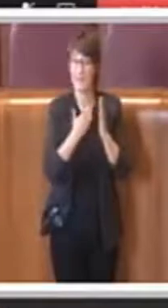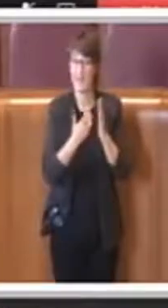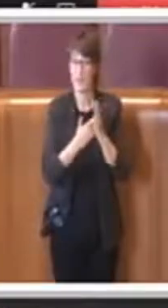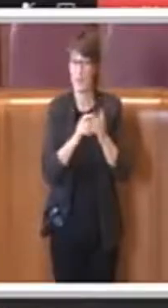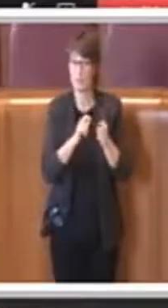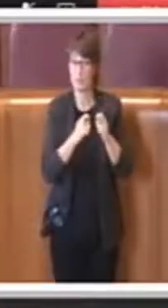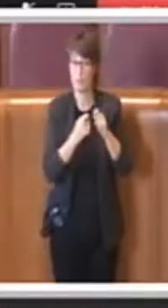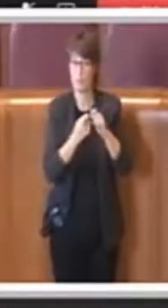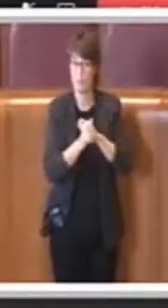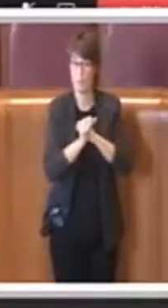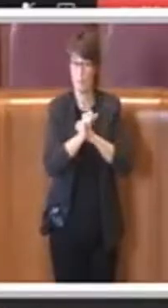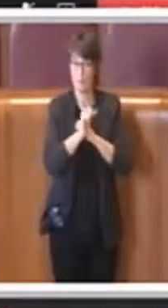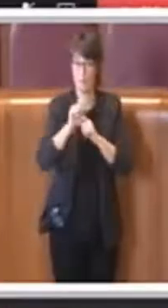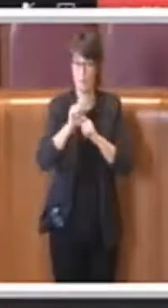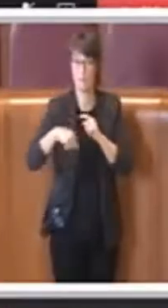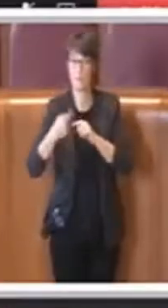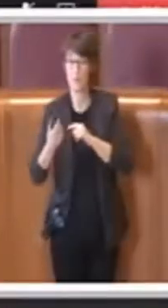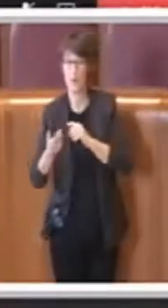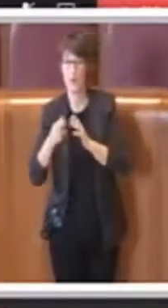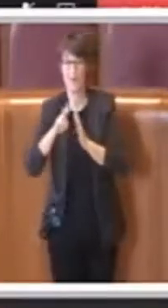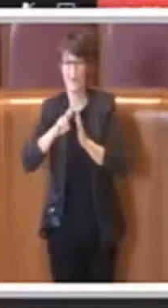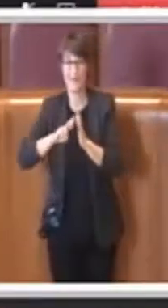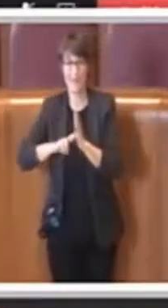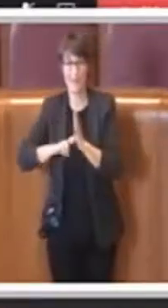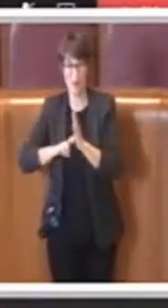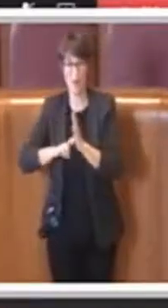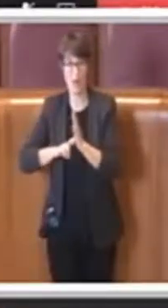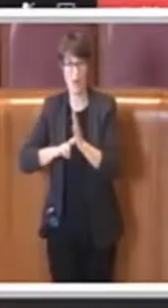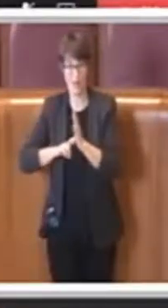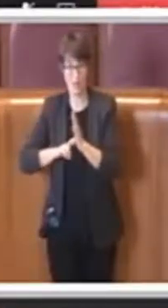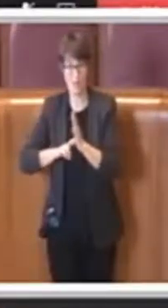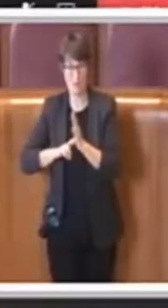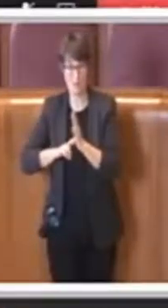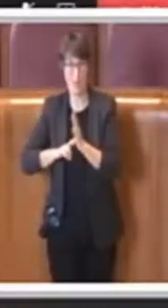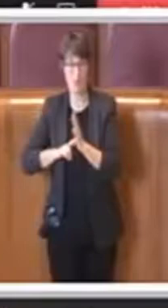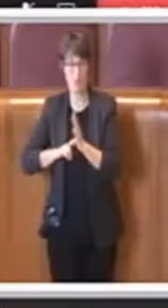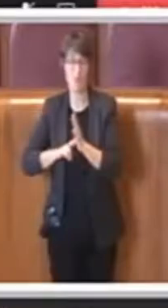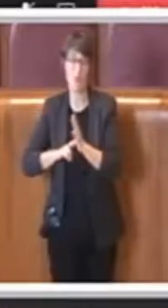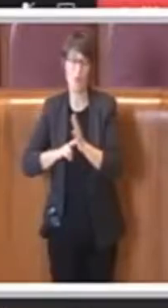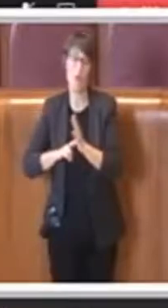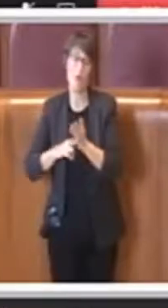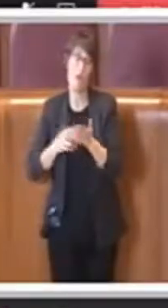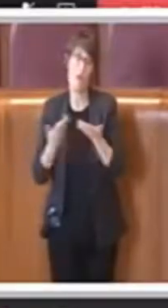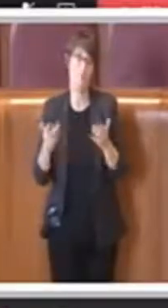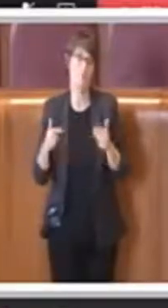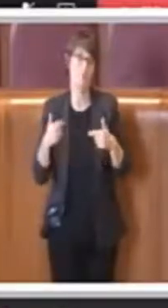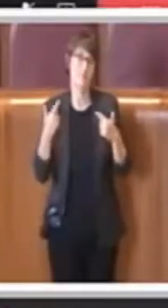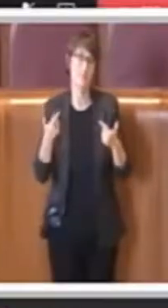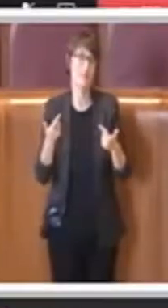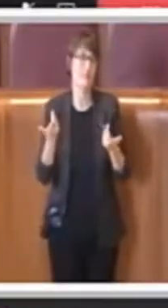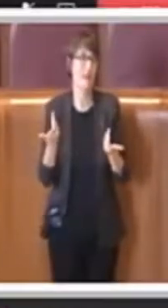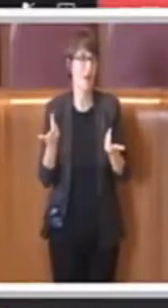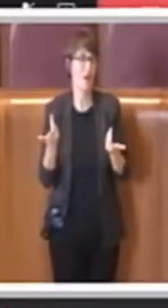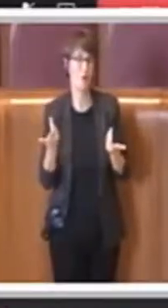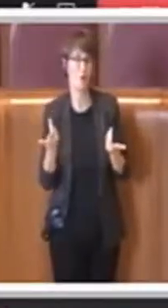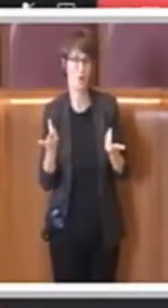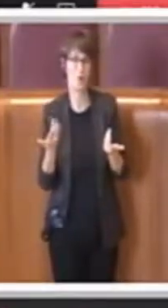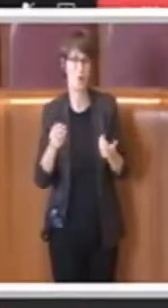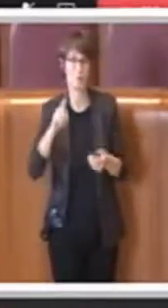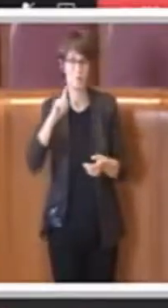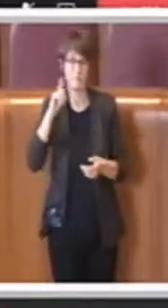anche attuativi in realtà conferisce una certezza maggiore sulla regolamentazione della